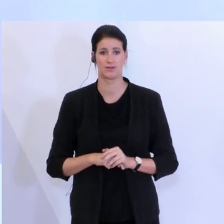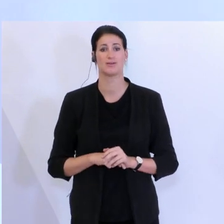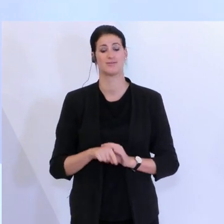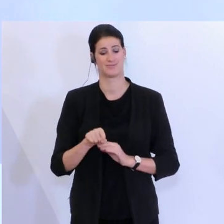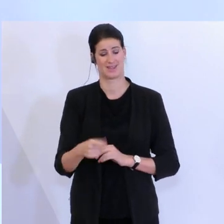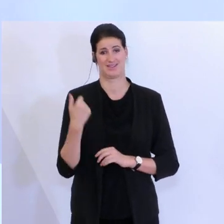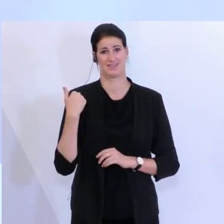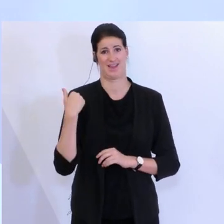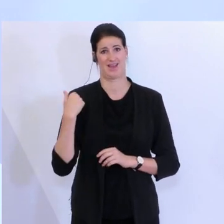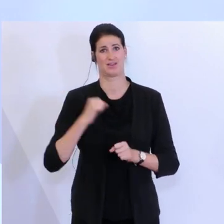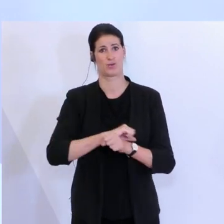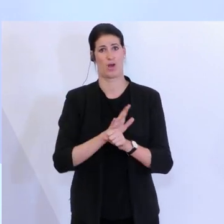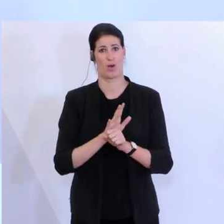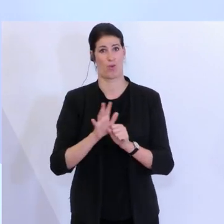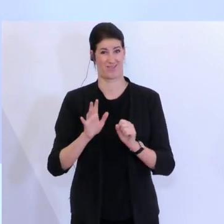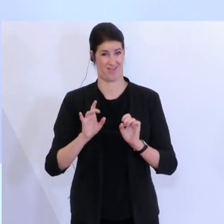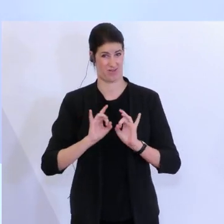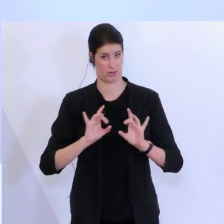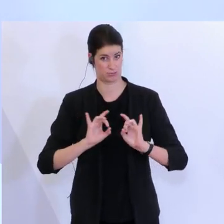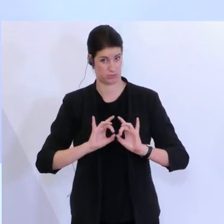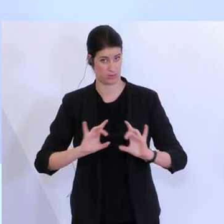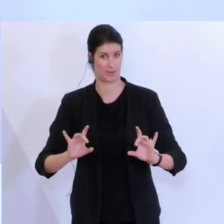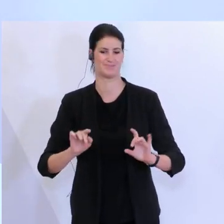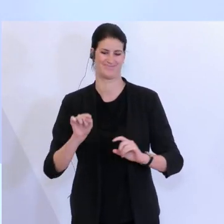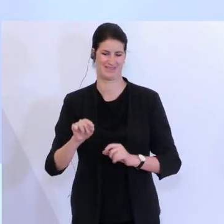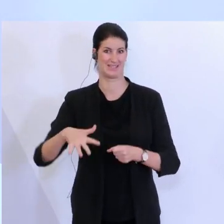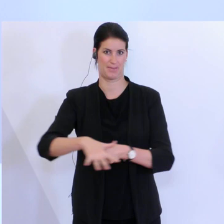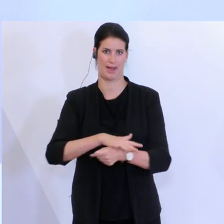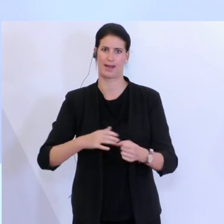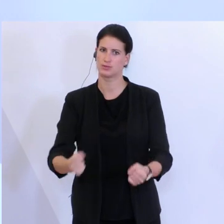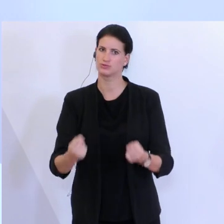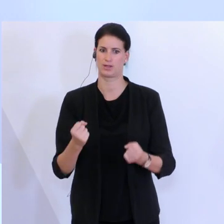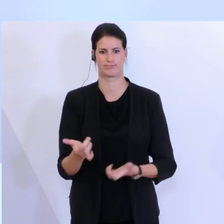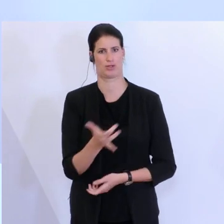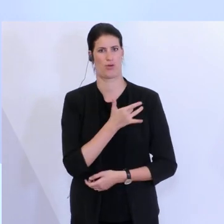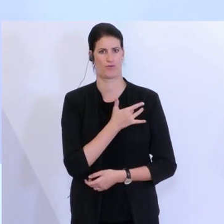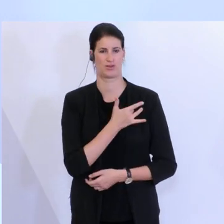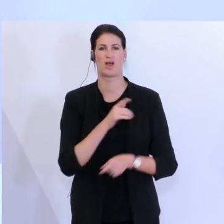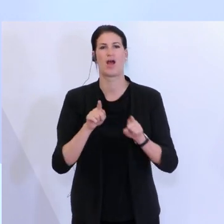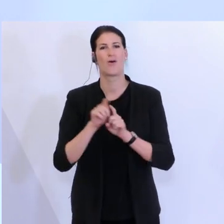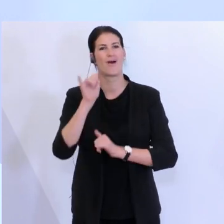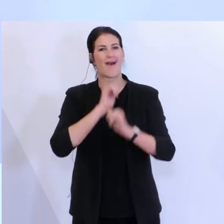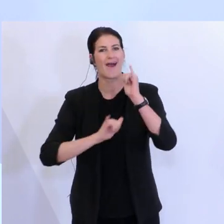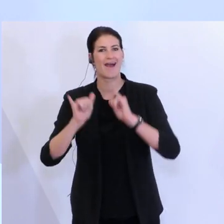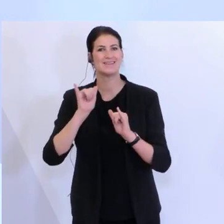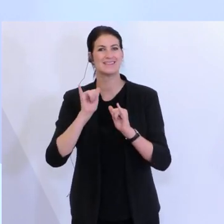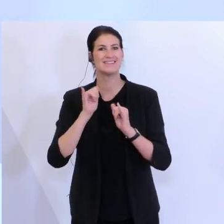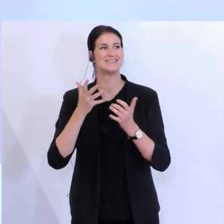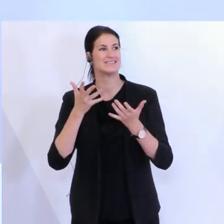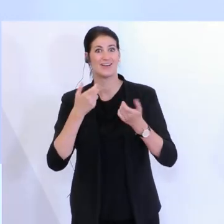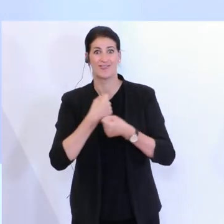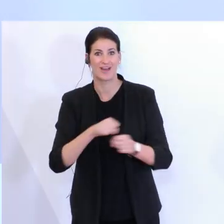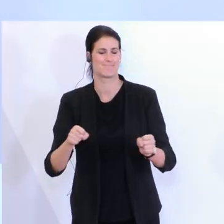Coronavirus Hauptbetroffene waren. Vor allem eben auch die Einschränkung der Reisefreiheit stellt uns vor sehr große